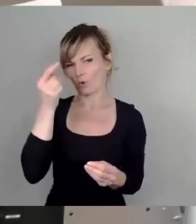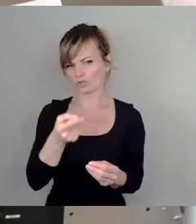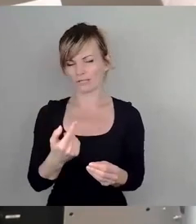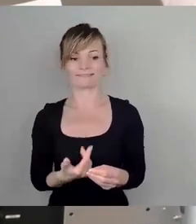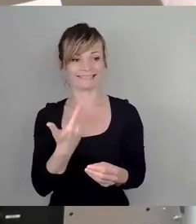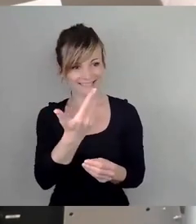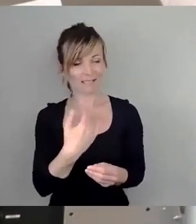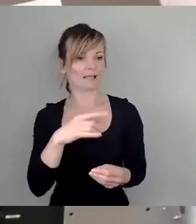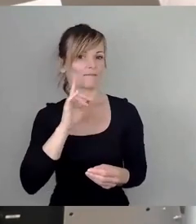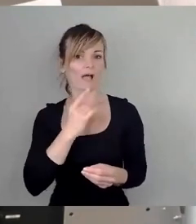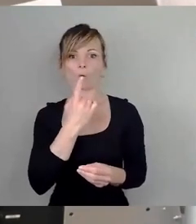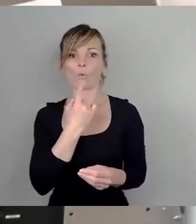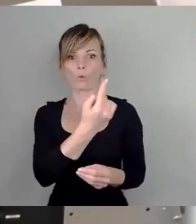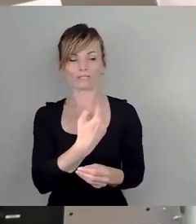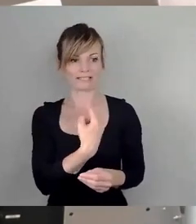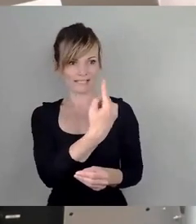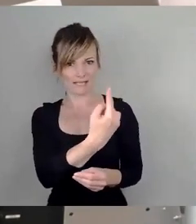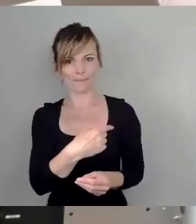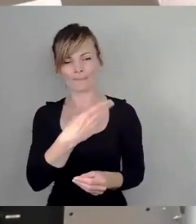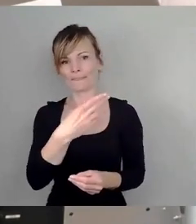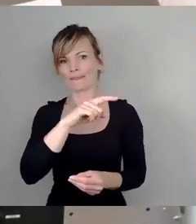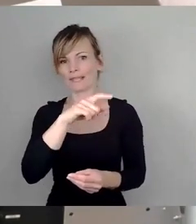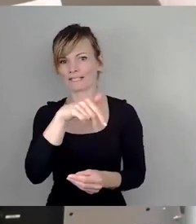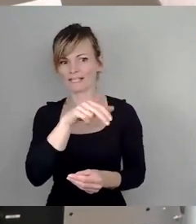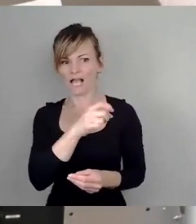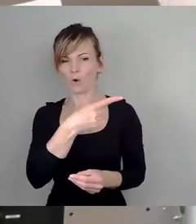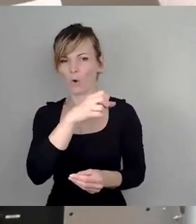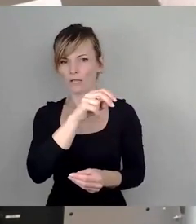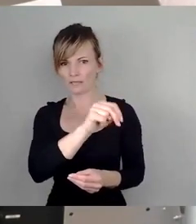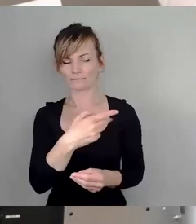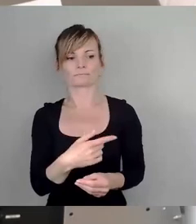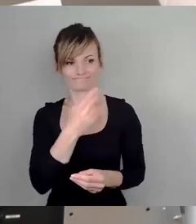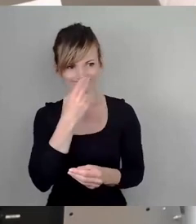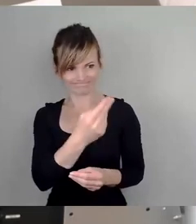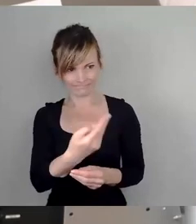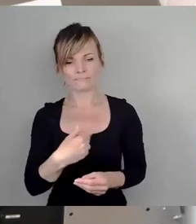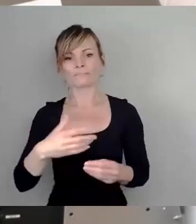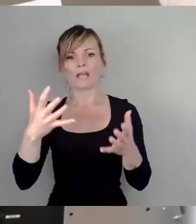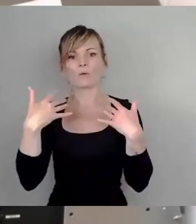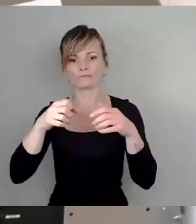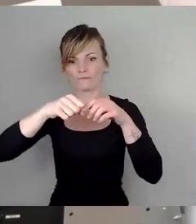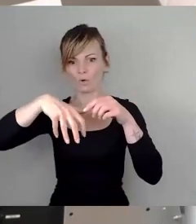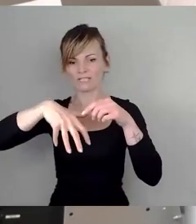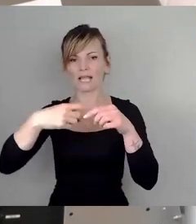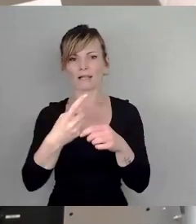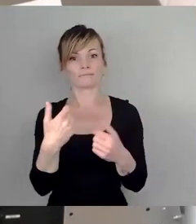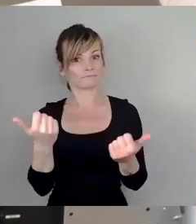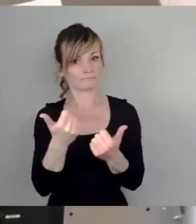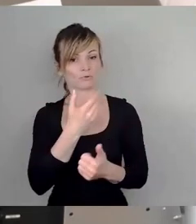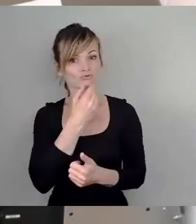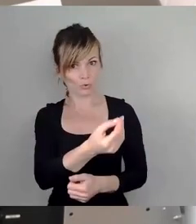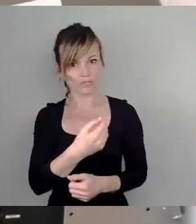was wir jetzt gerade hier sehen konnten, Ihr Hexagon, die Luftwurzeln letztes Jahr waren schön, das Hexagon finde ich grandios, sage ich so, wie es ist.